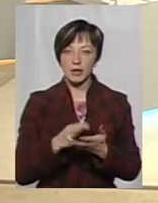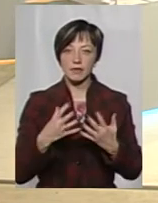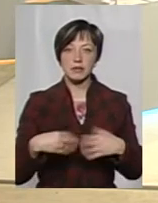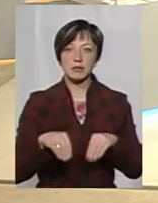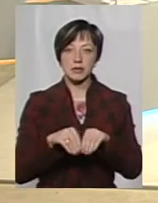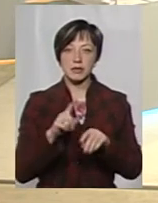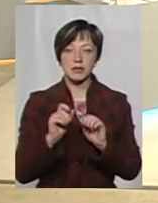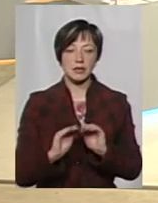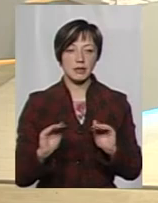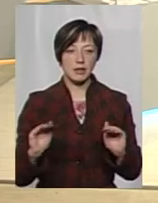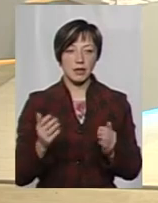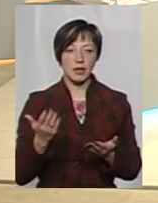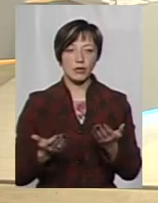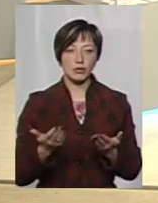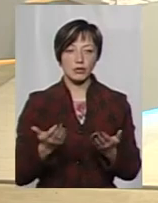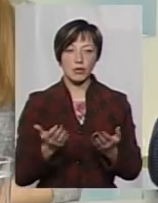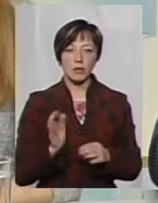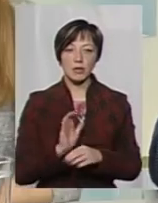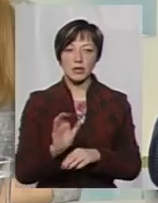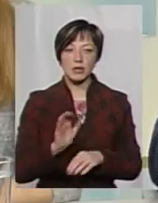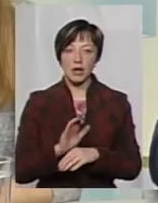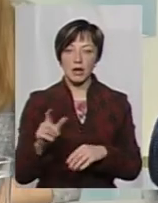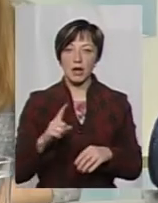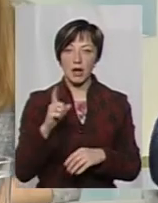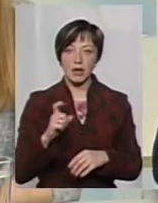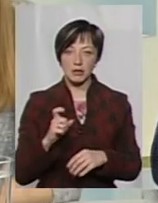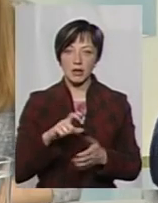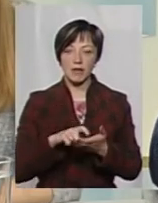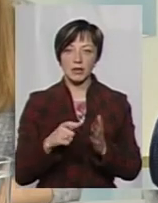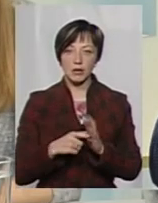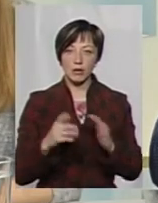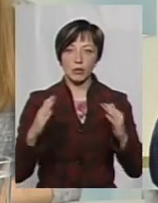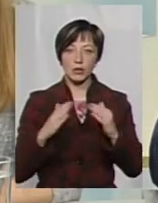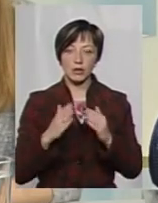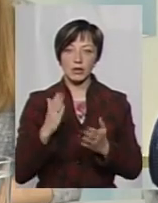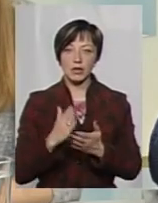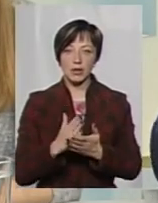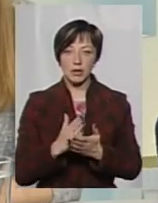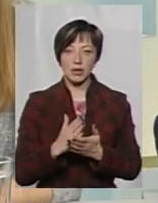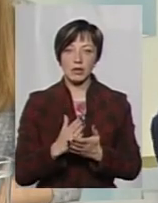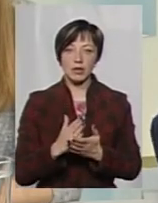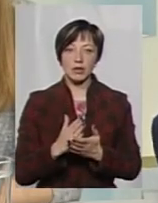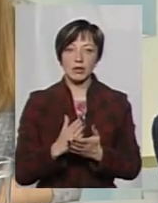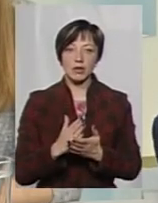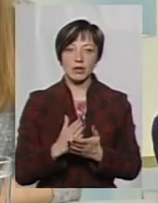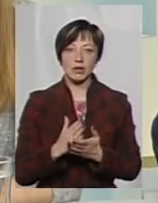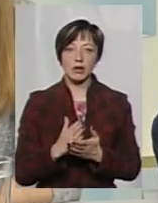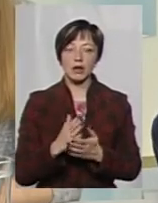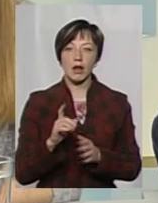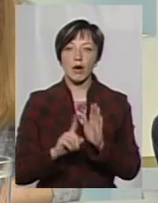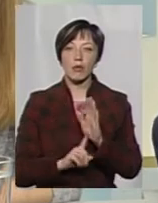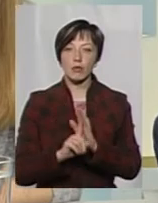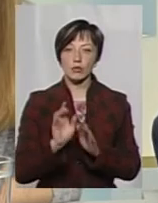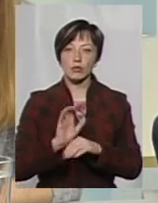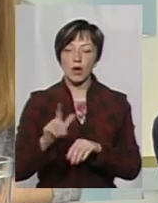сім'ї за дітей. Тут, якщо подається, постачається газ на квартиру, на будинок, то є відповідно, навіть для пуску газу в